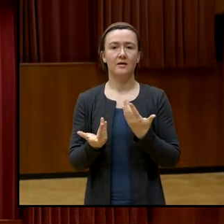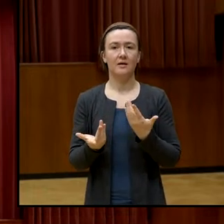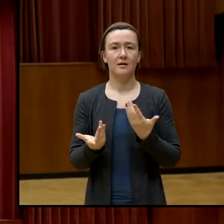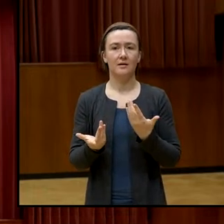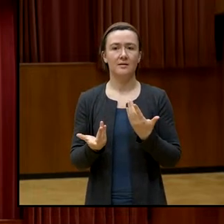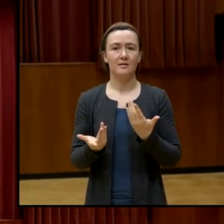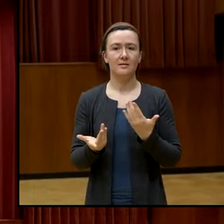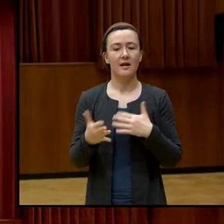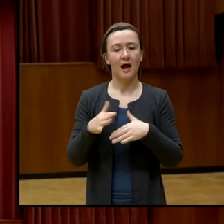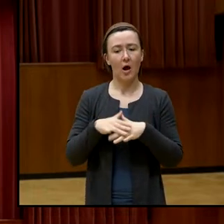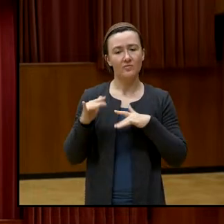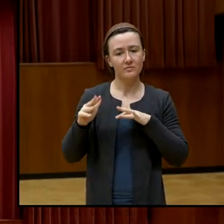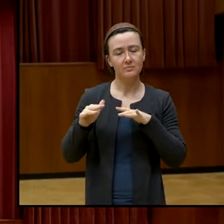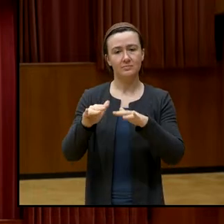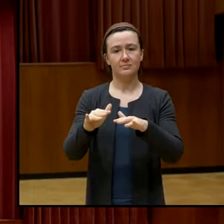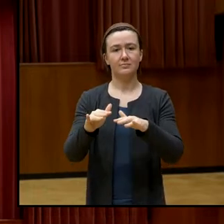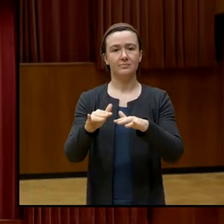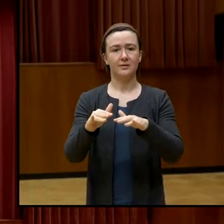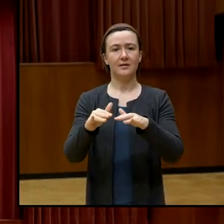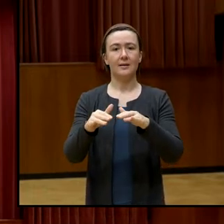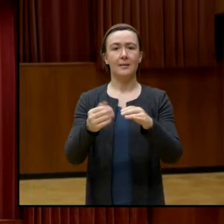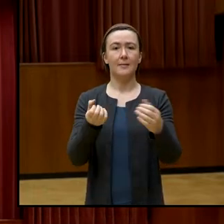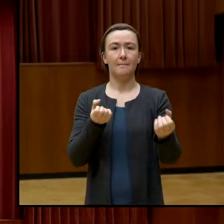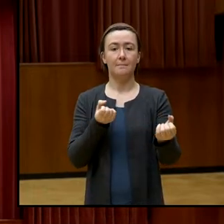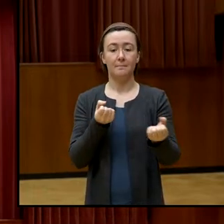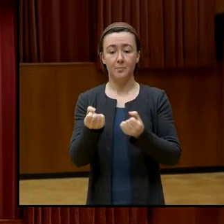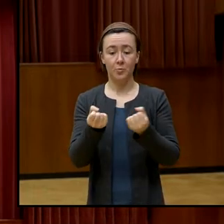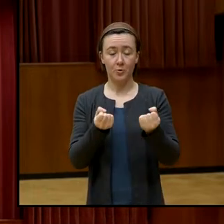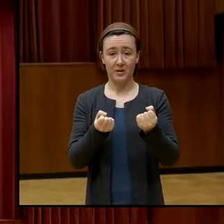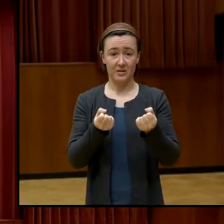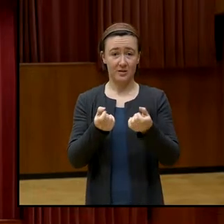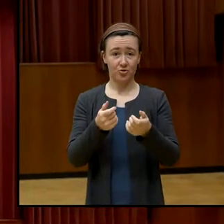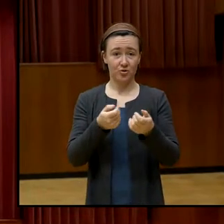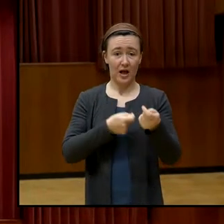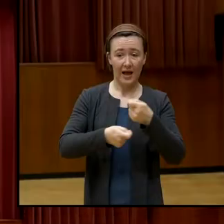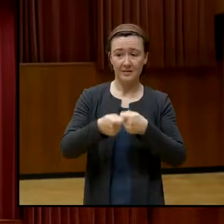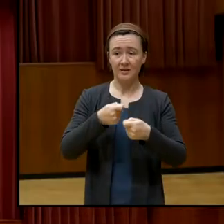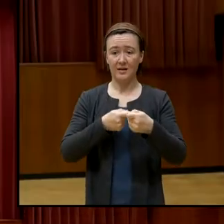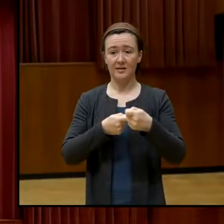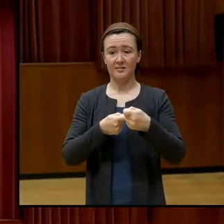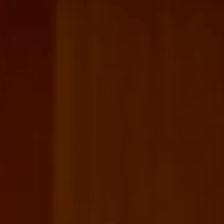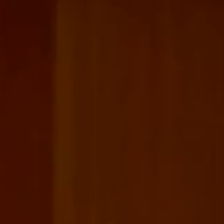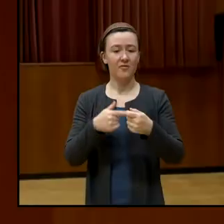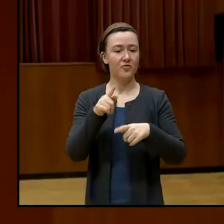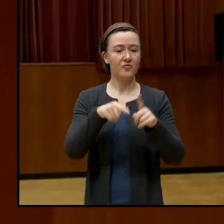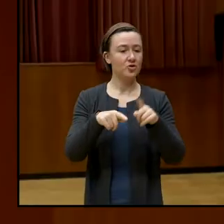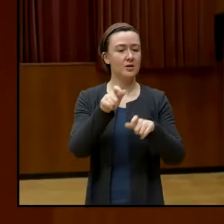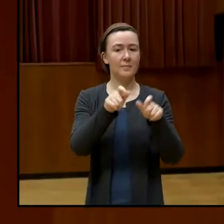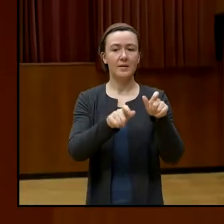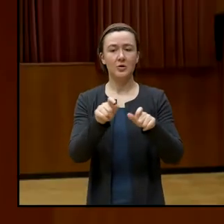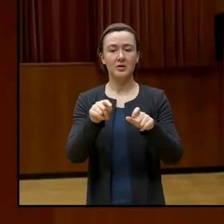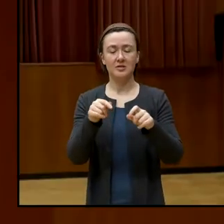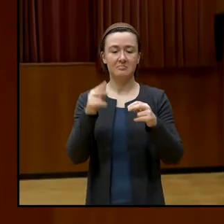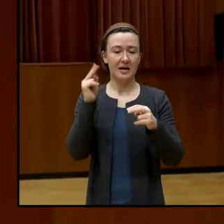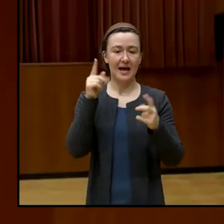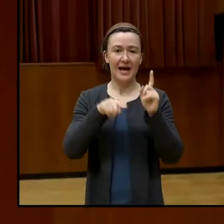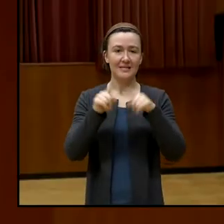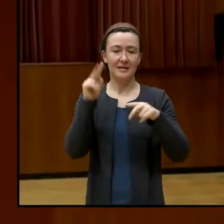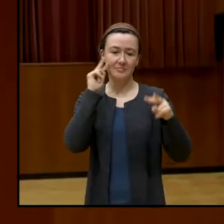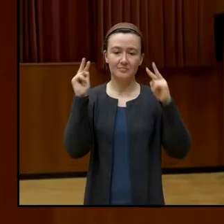dass politisches Handeln und politisches Handeln für unterschiedliche Personen unterschiedliches bedeuten und auch unterschiedliche Konsequenzen haben.